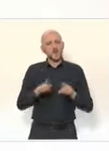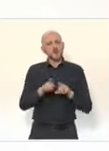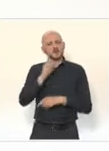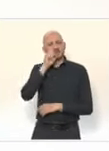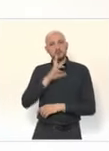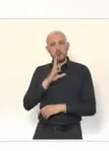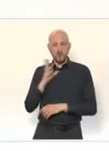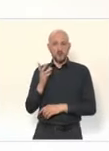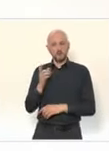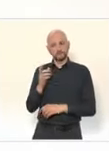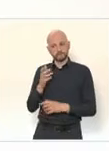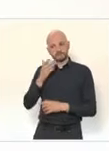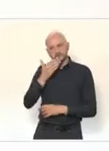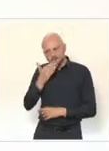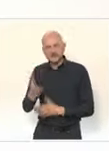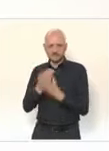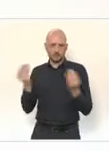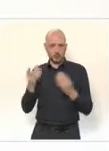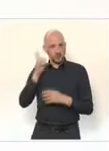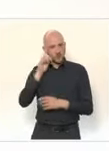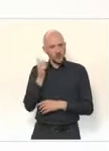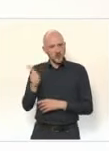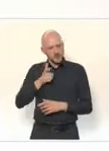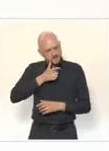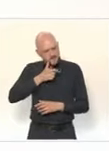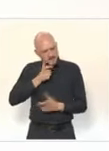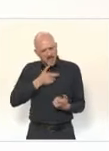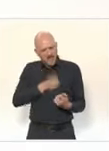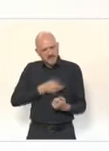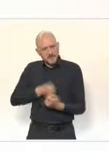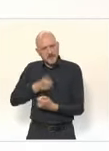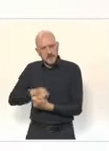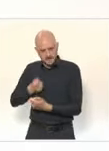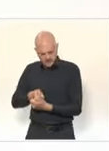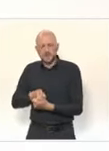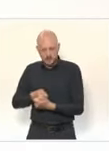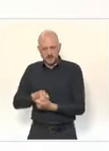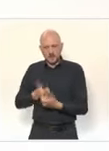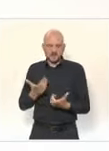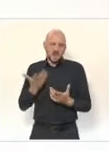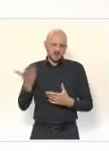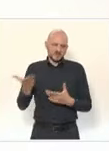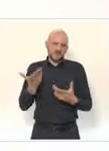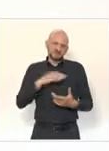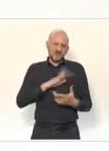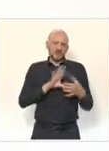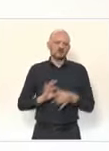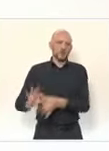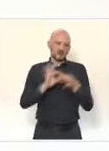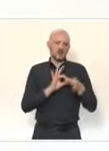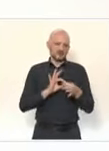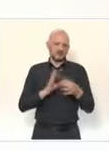l'adaptation dans cette période. Et finalement, c'est notre solidarité, notre sens de l'union qui nous permet de le faire. Cette coopération a donc permis